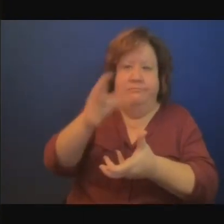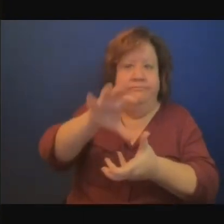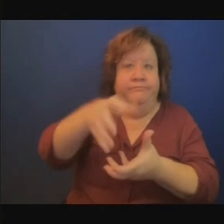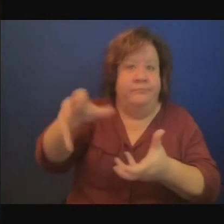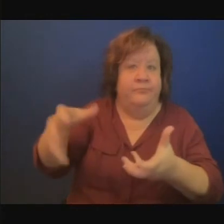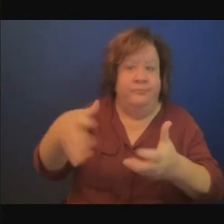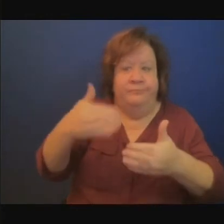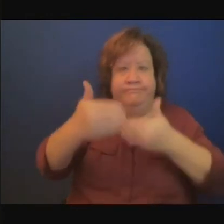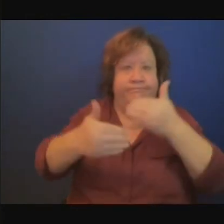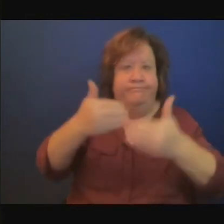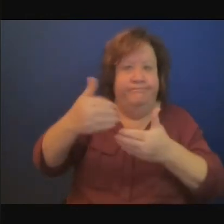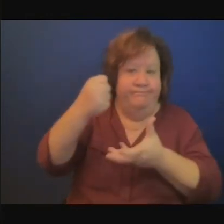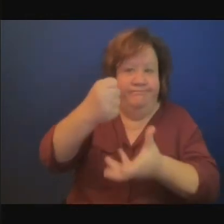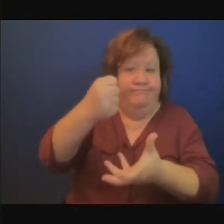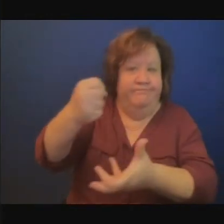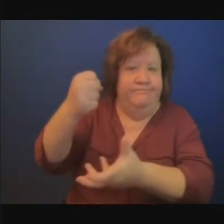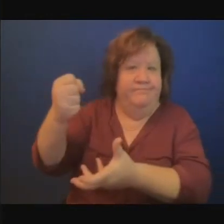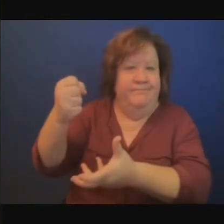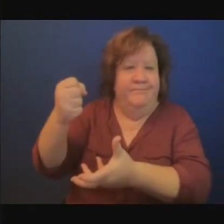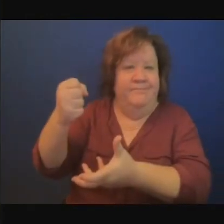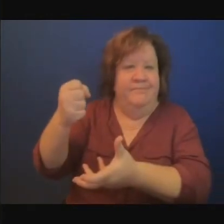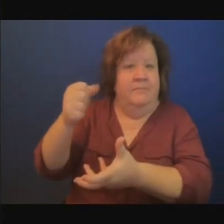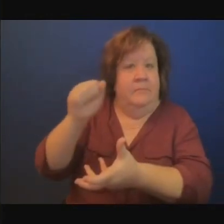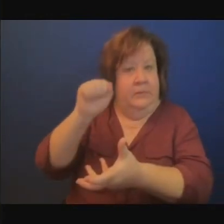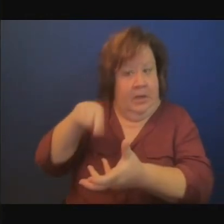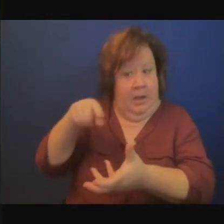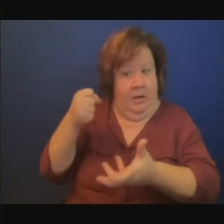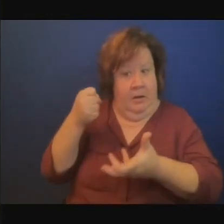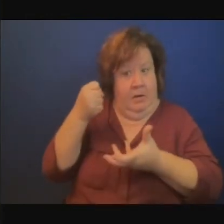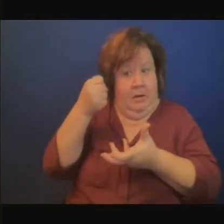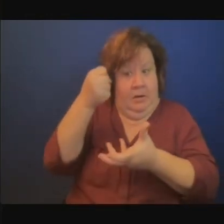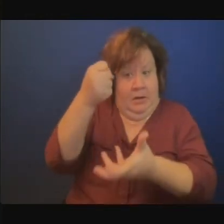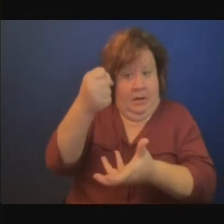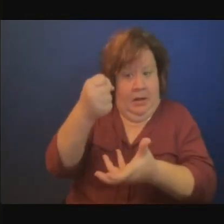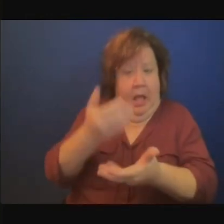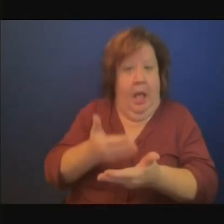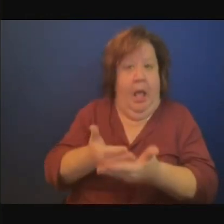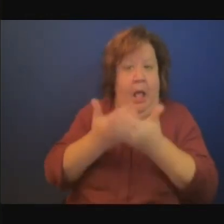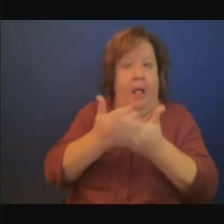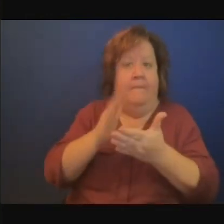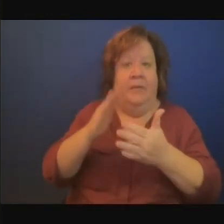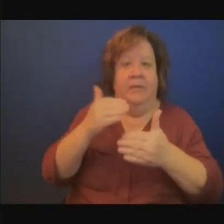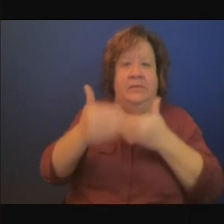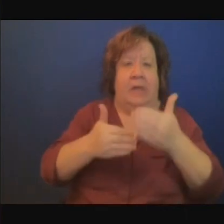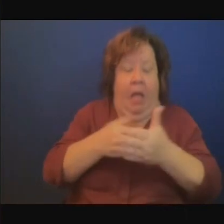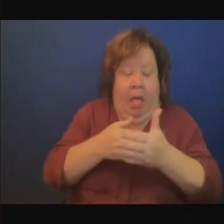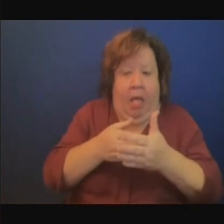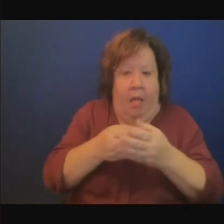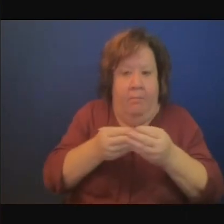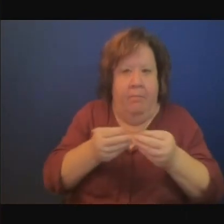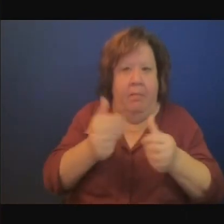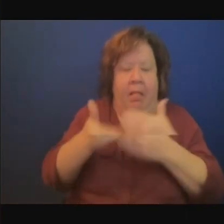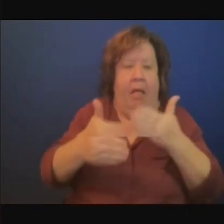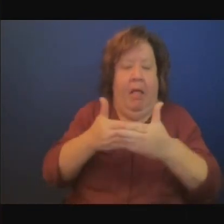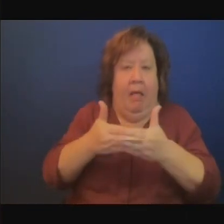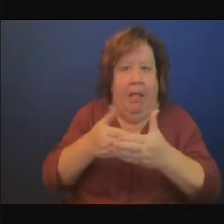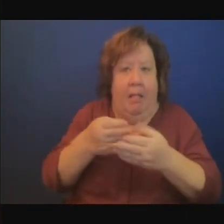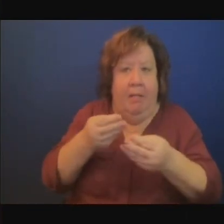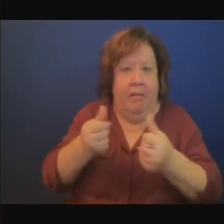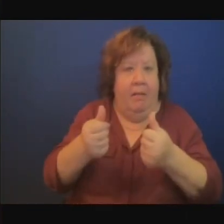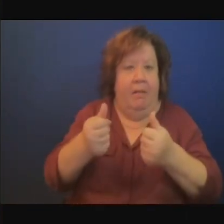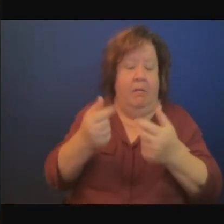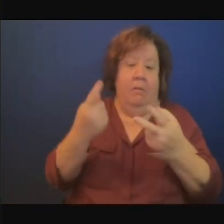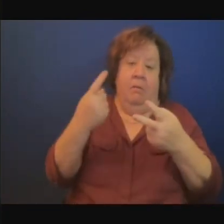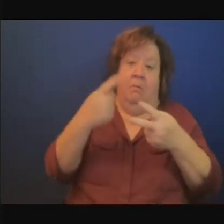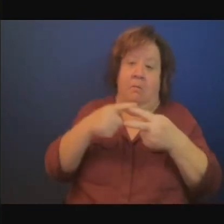risques et réduire les coûts de transaction on aura besoin des grandes banques pour les ressources